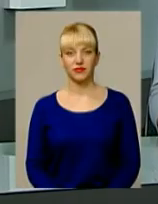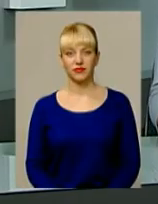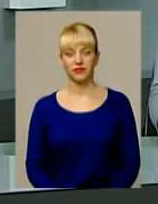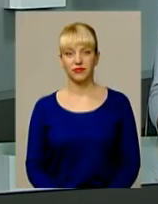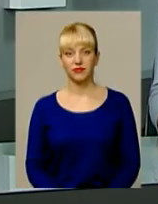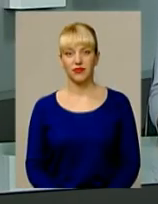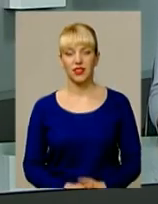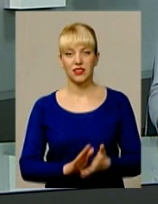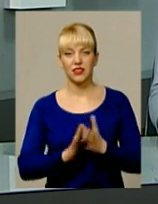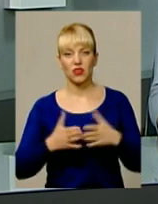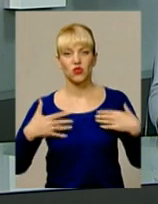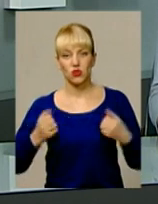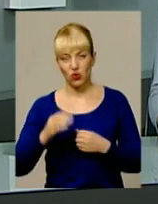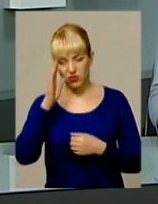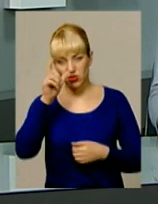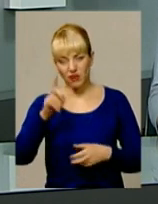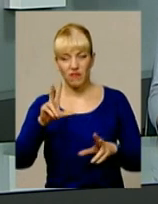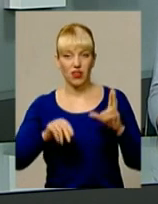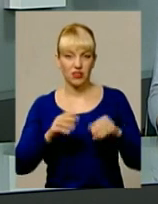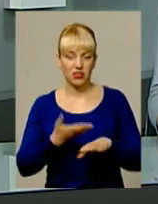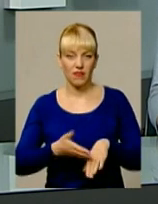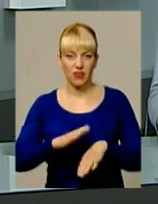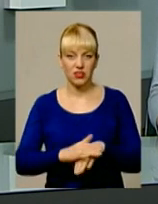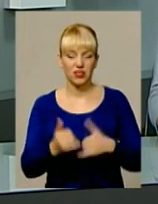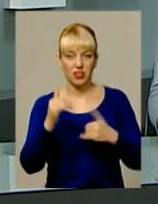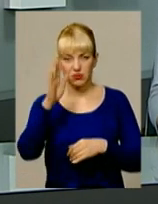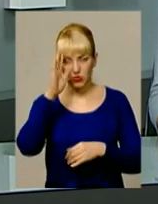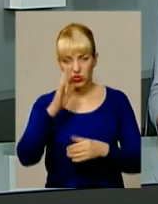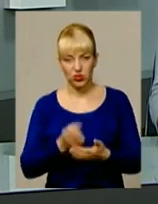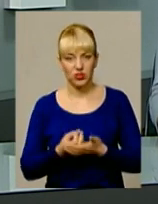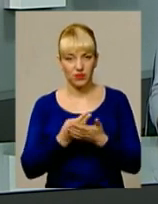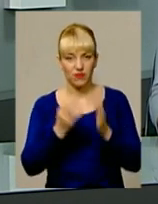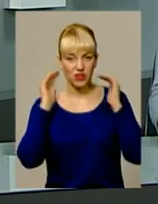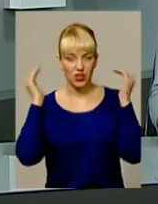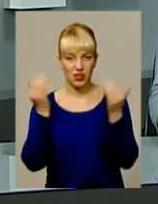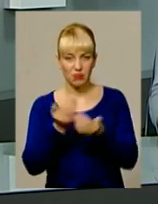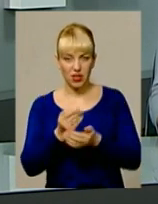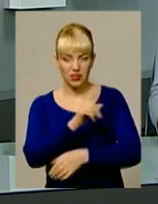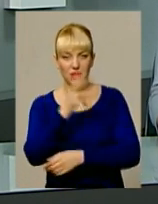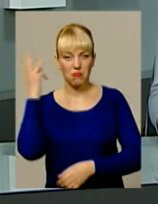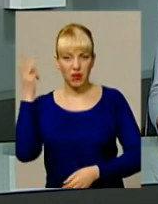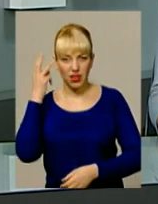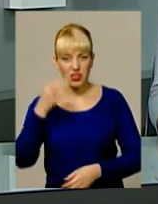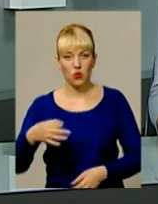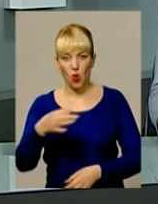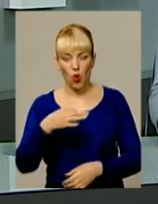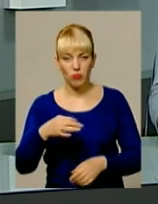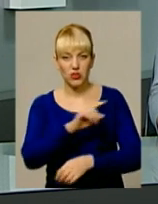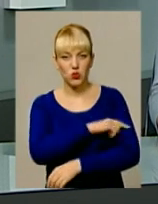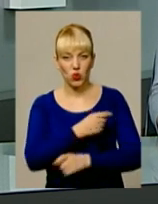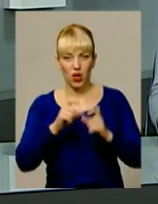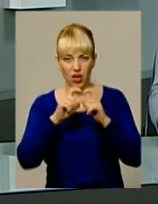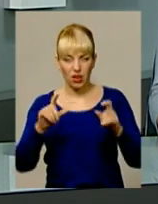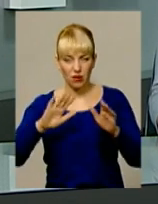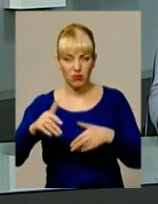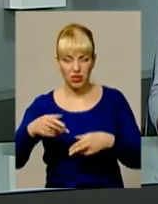Стан здоров'я чоловіка оцінюється як важкий. Наразі він перебуває у реанімаційному відділенні Хмельницької обласної лікарні. Після